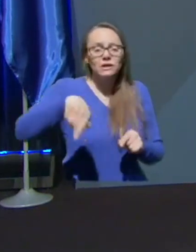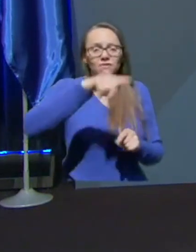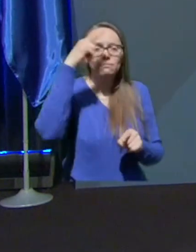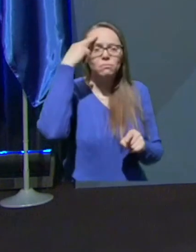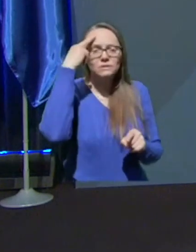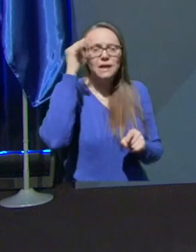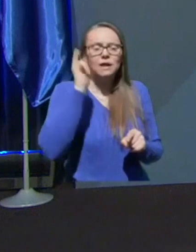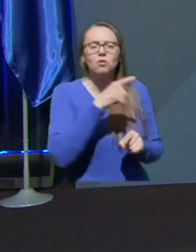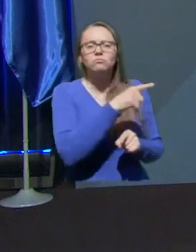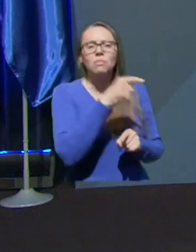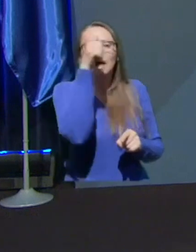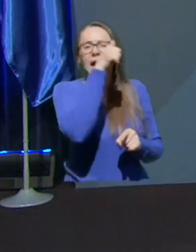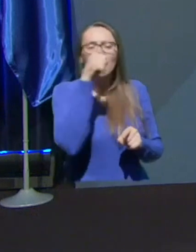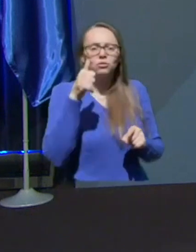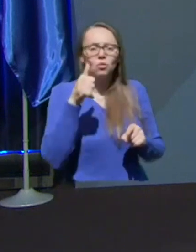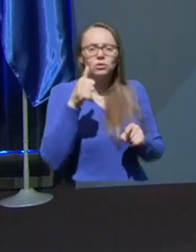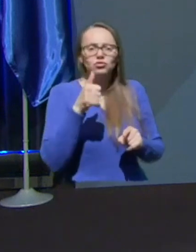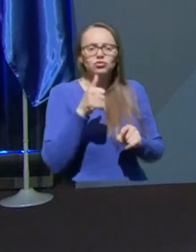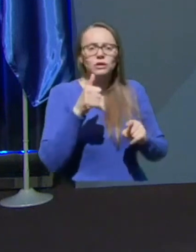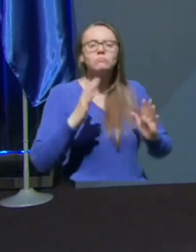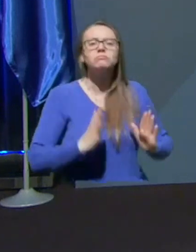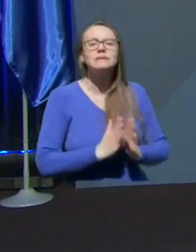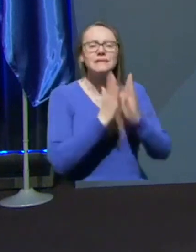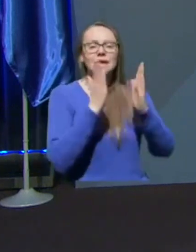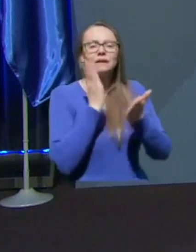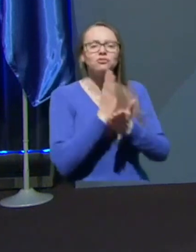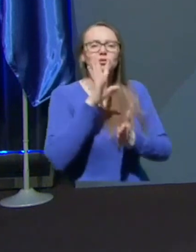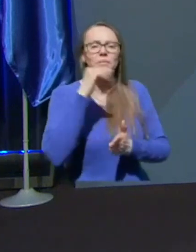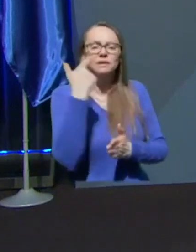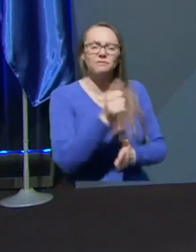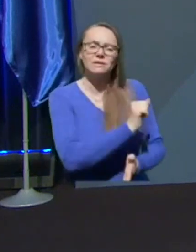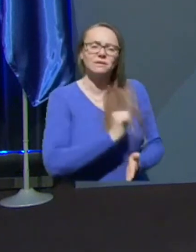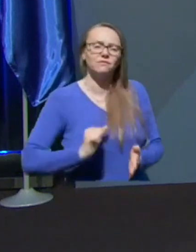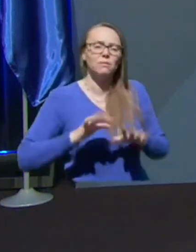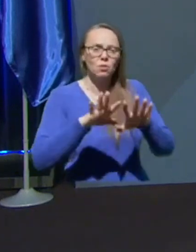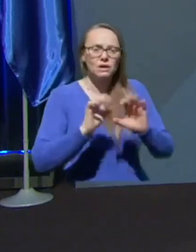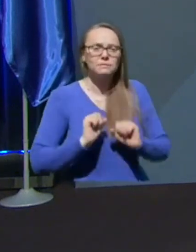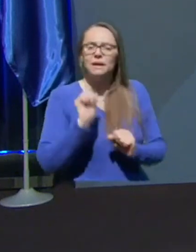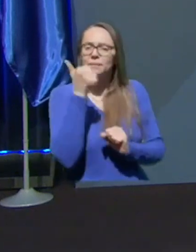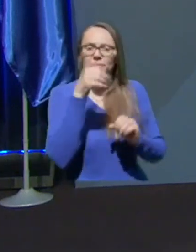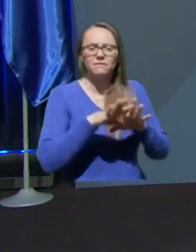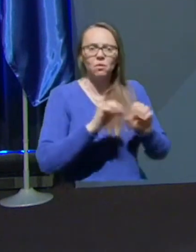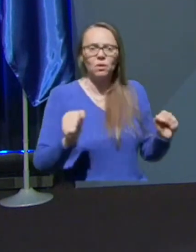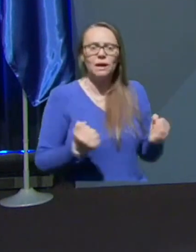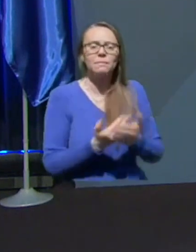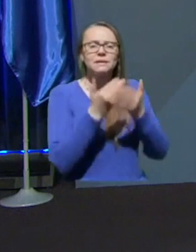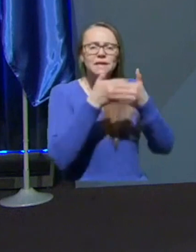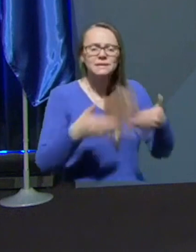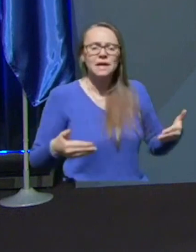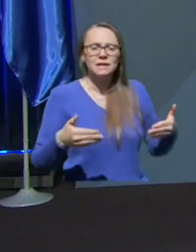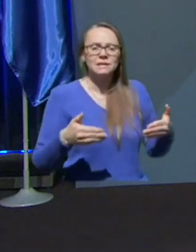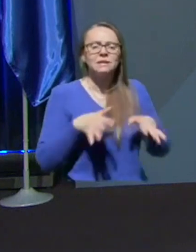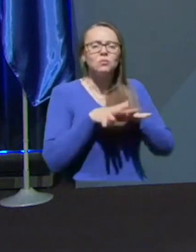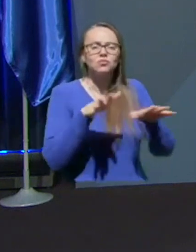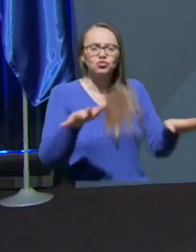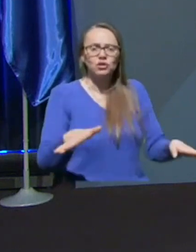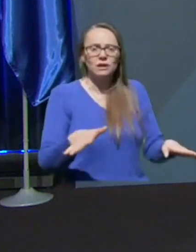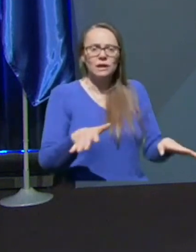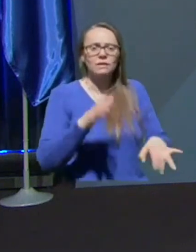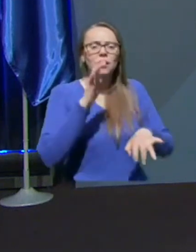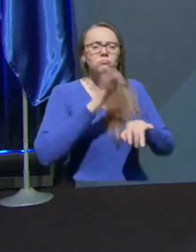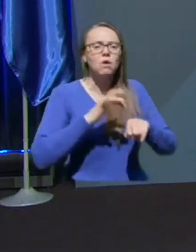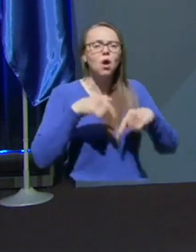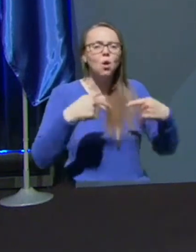v Katoliški cerkvi že 25. februarja sprejeli prve ukrepe za zajezitev širjenja okužbe.